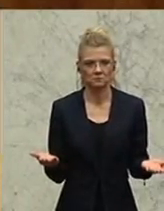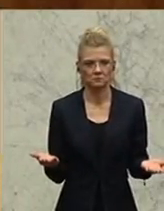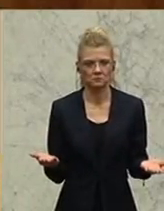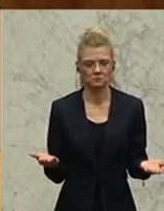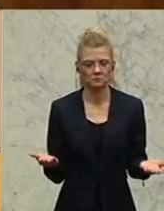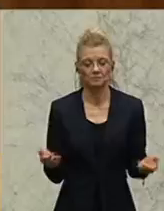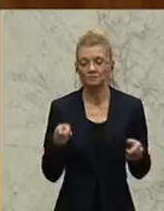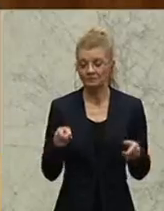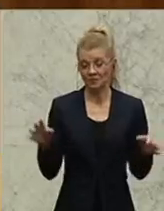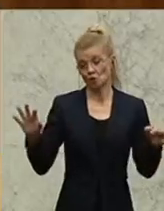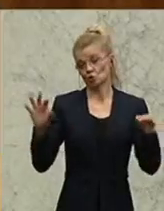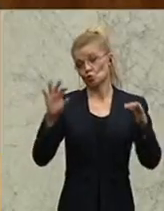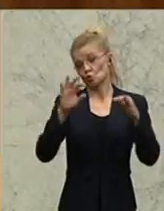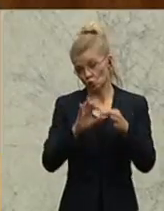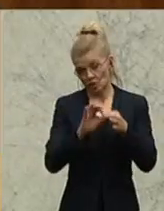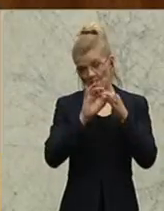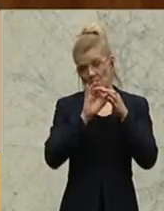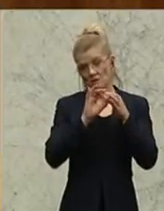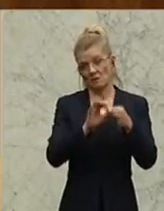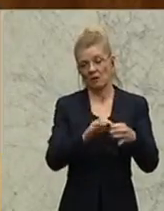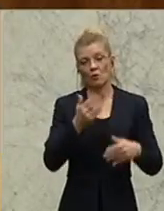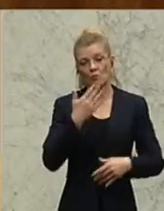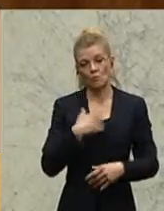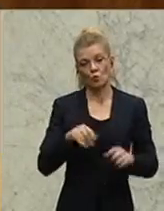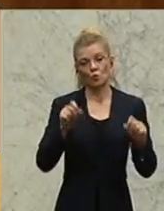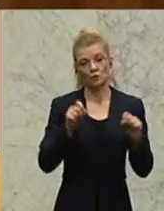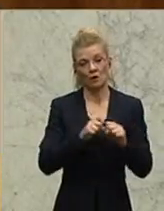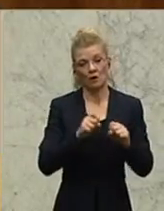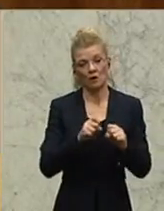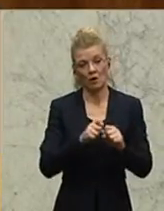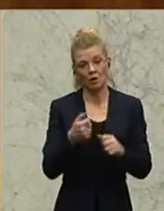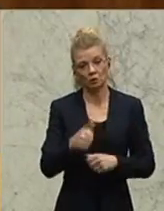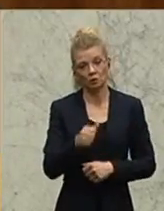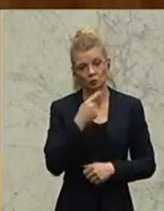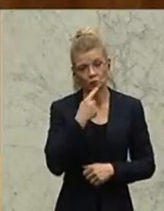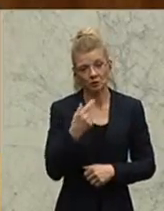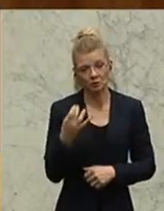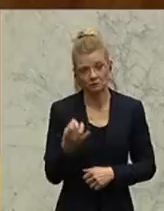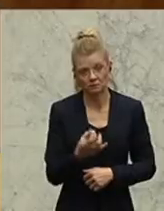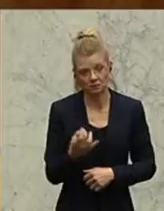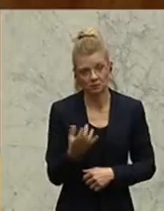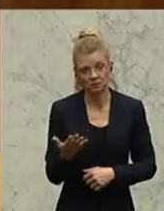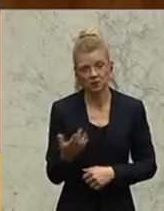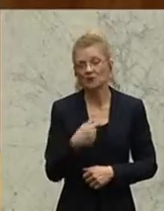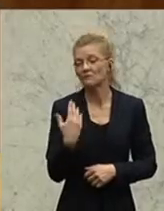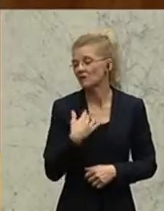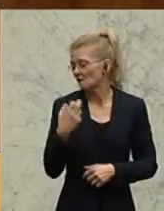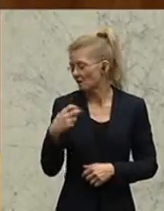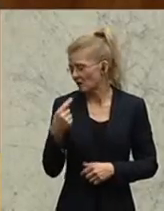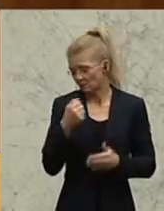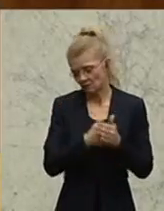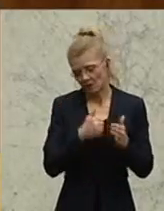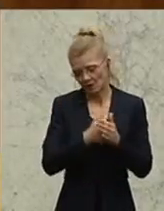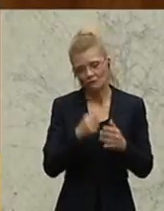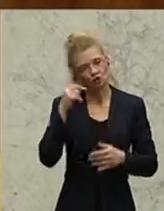Und in diesem Zusammenhang darf ich auch darauf hinweisen, dass wir uns weiterhin natürlich dafür einsetzen werden, auf der